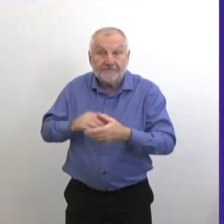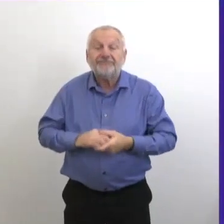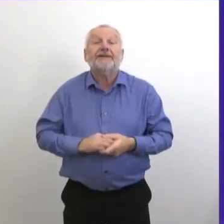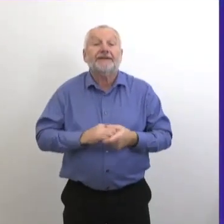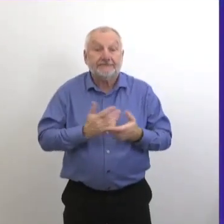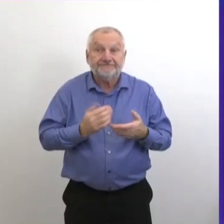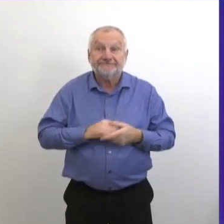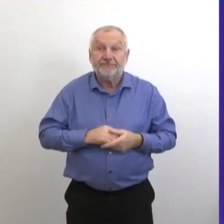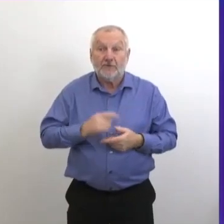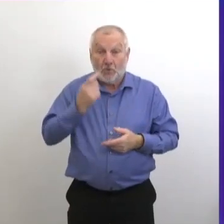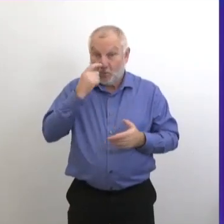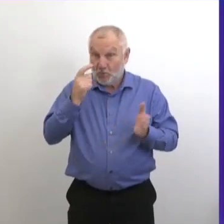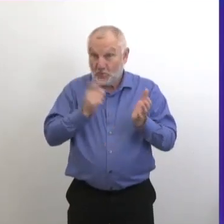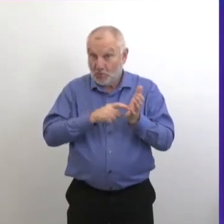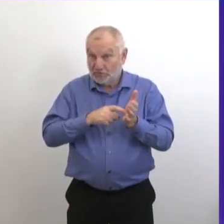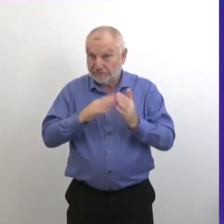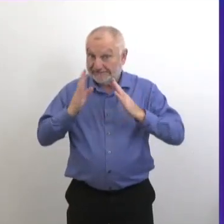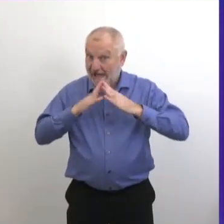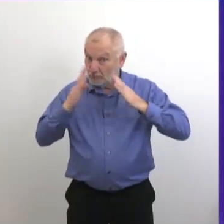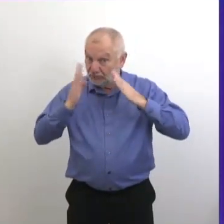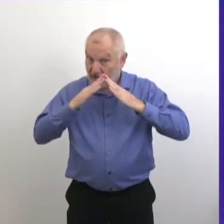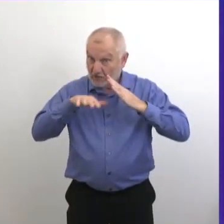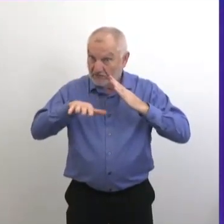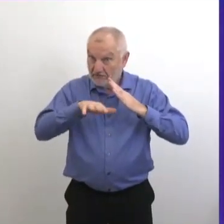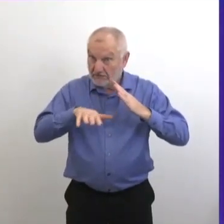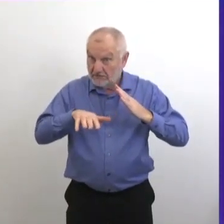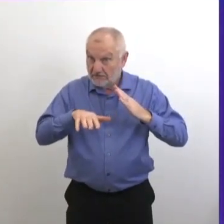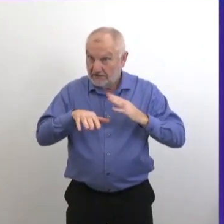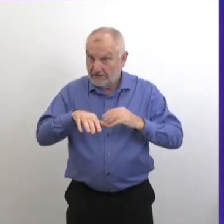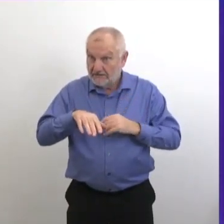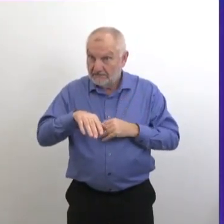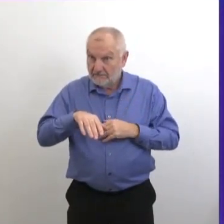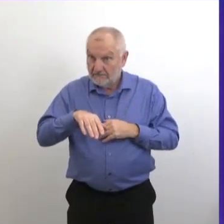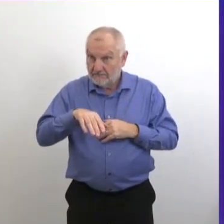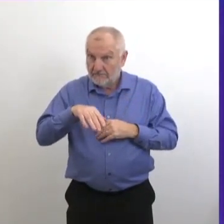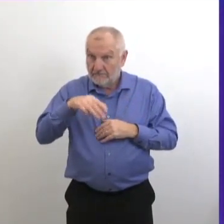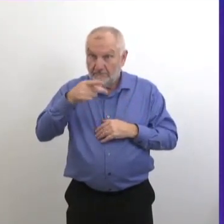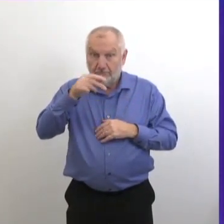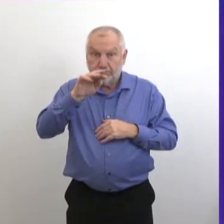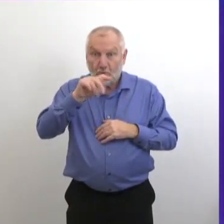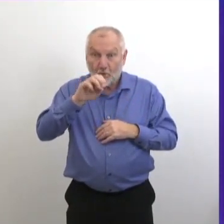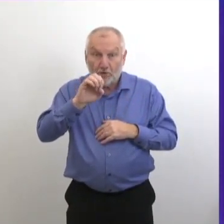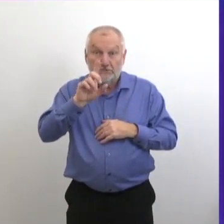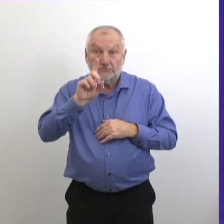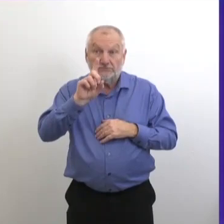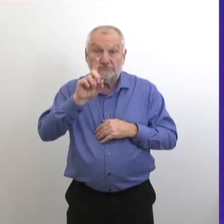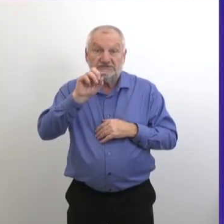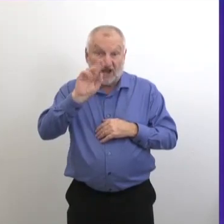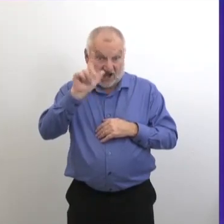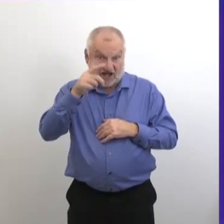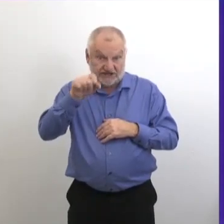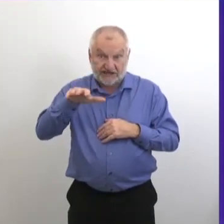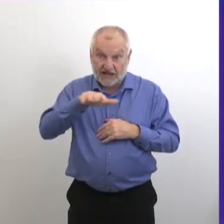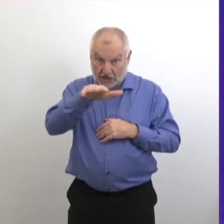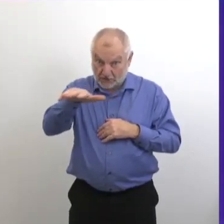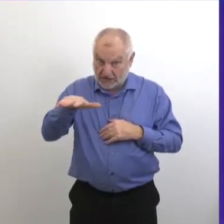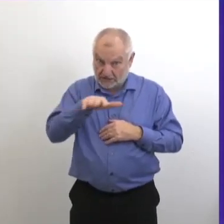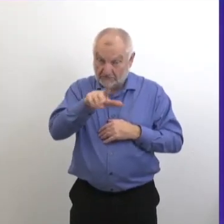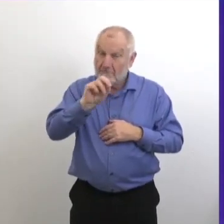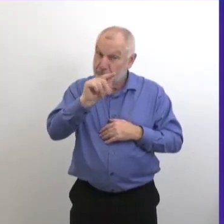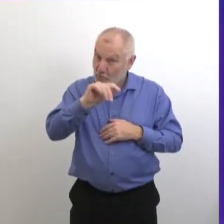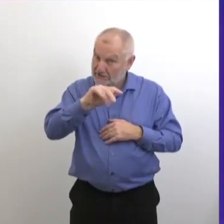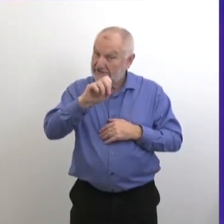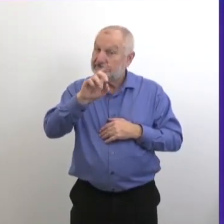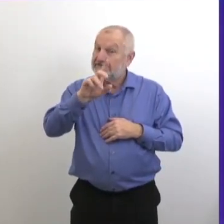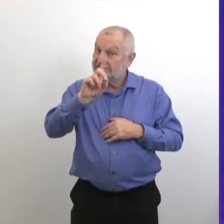Alors oui, effectivement, on voit déjà ça dans le centre-ville et le quartier de Point Douglas. Il y a une très grande proportion de cas là